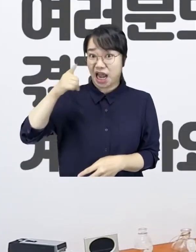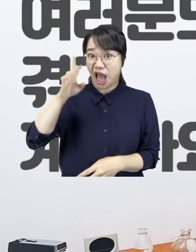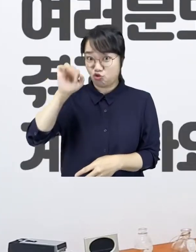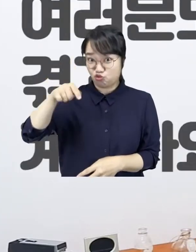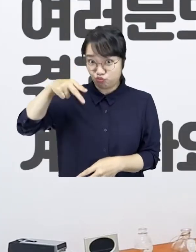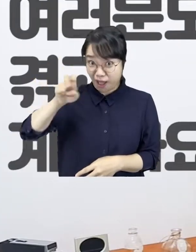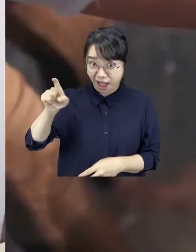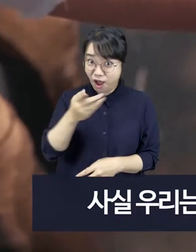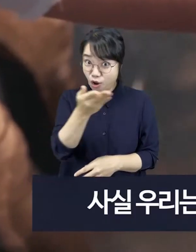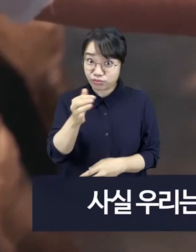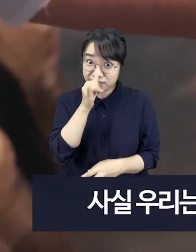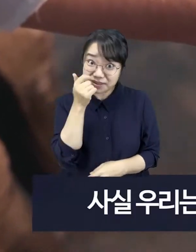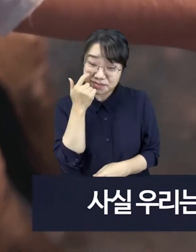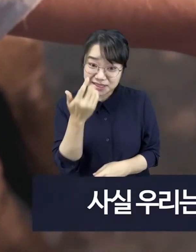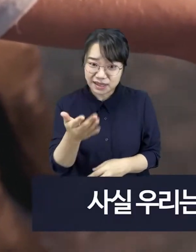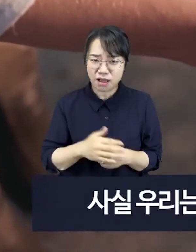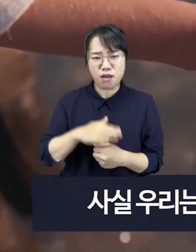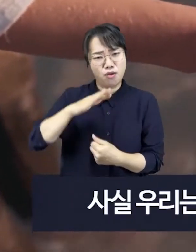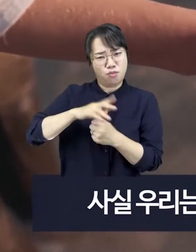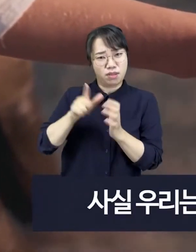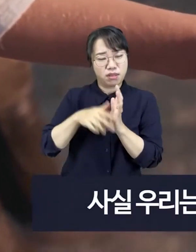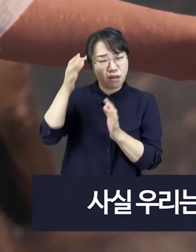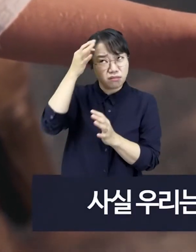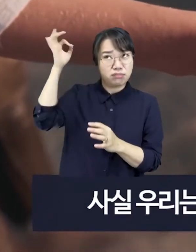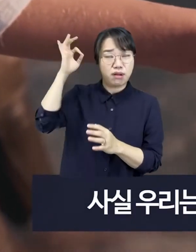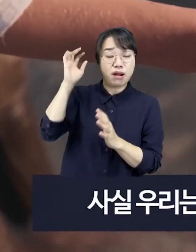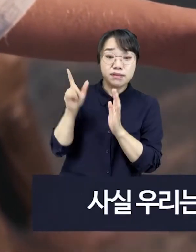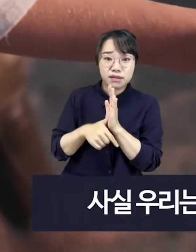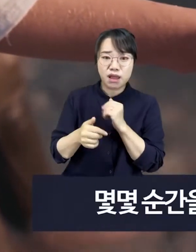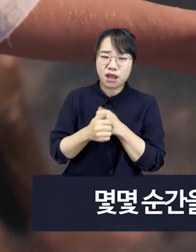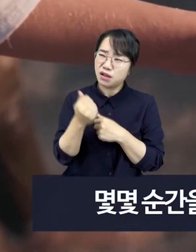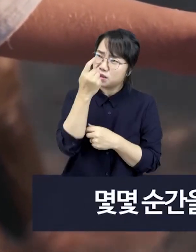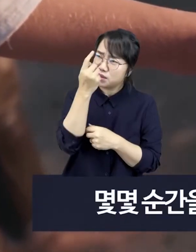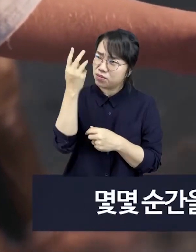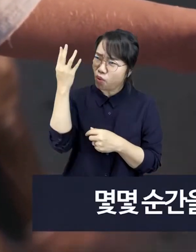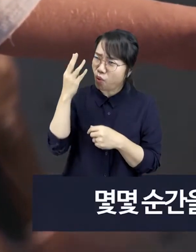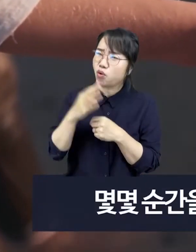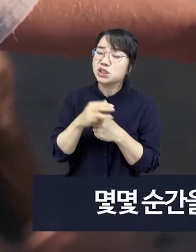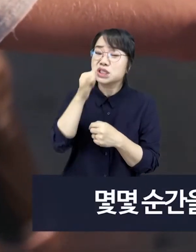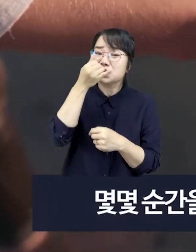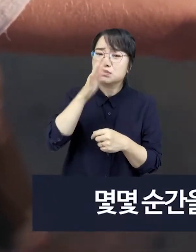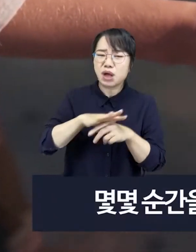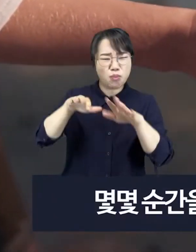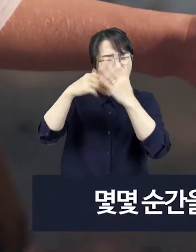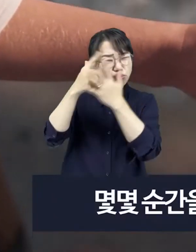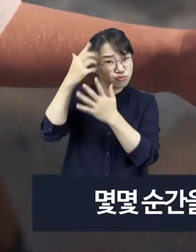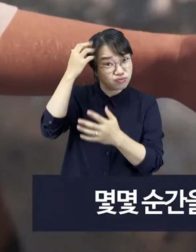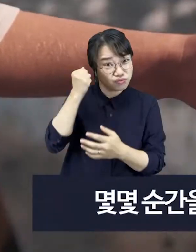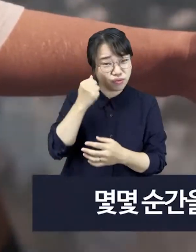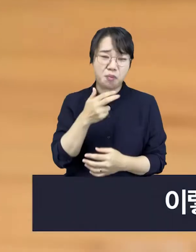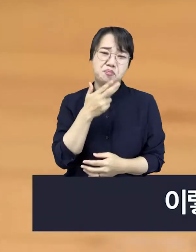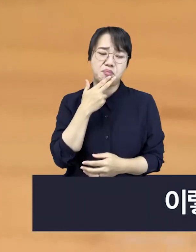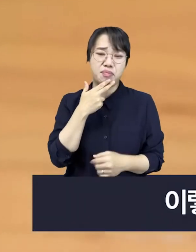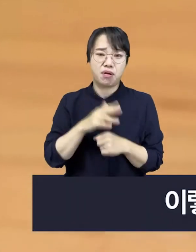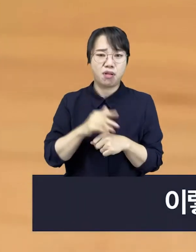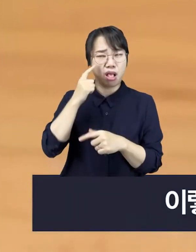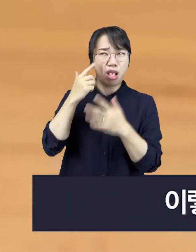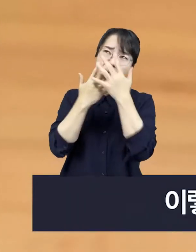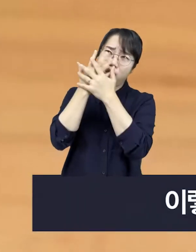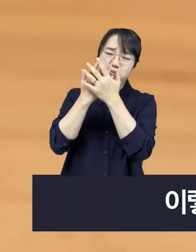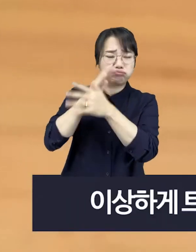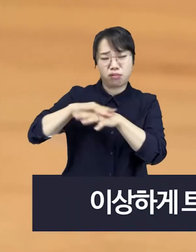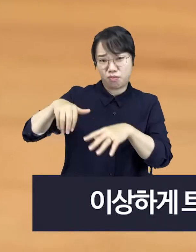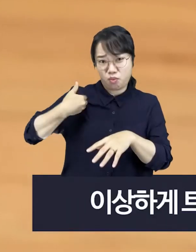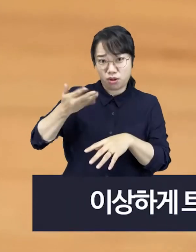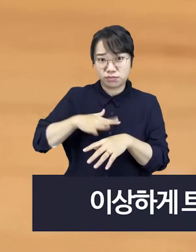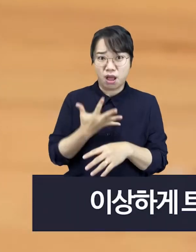겪고 계신가요? 사실 우리는 어린 시절을 떠올리려고 해보면 몇몇 순간을 제외하고는 기억이 잘 안 납니다 이렇게 기억도 잘